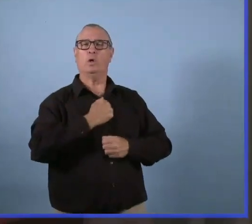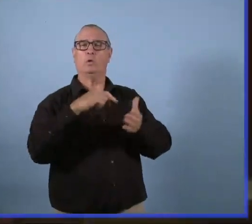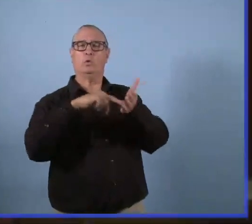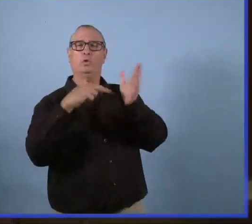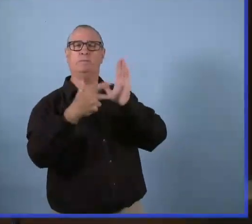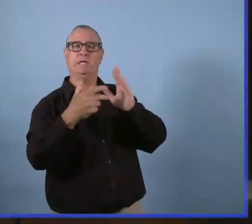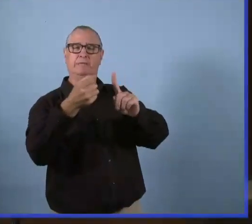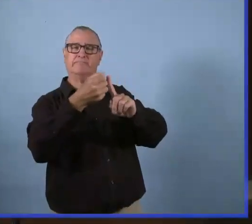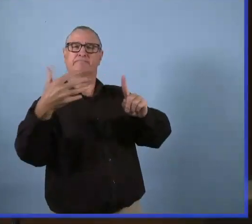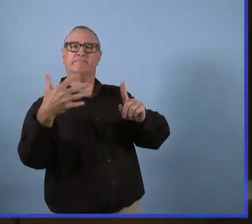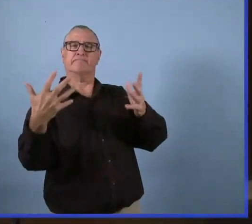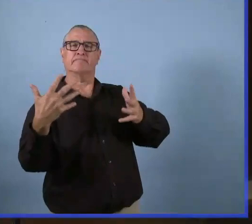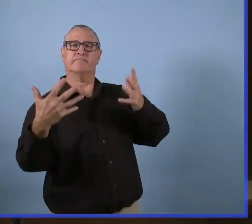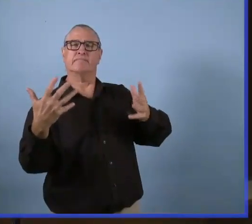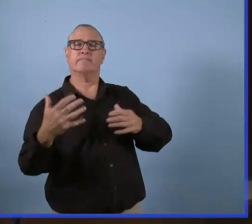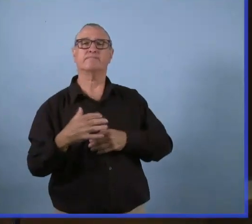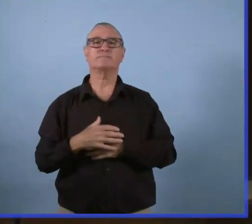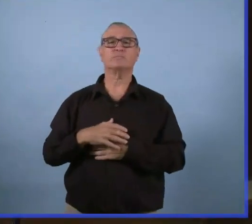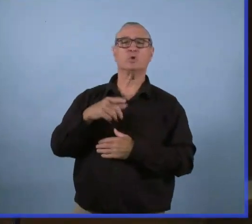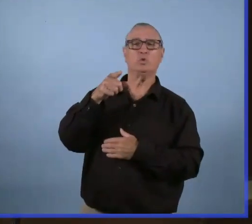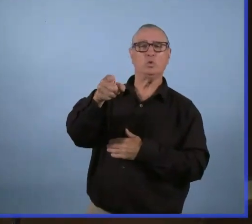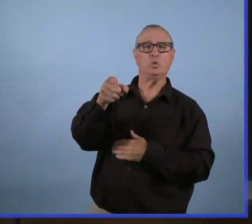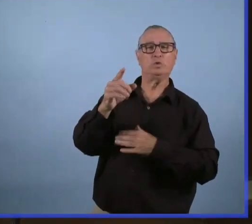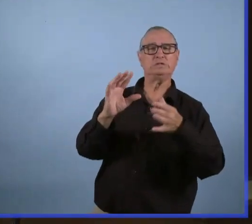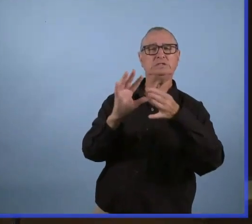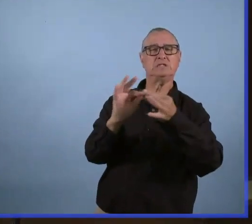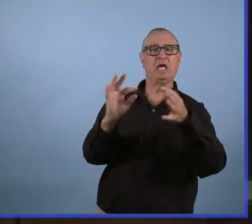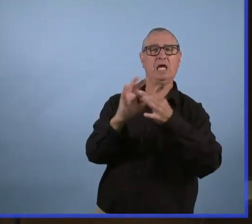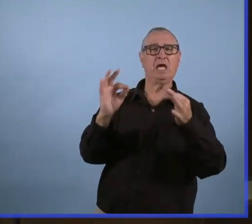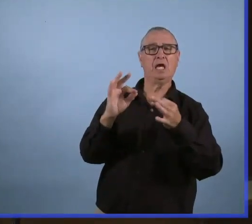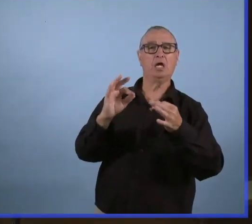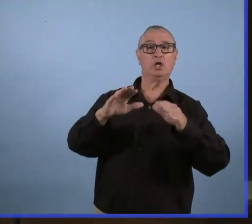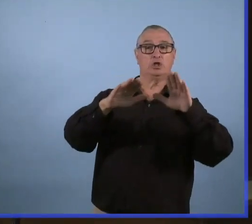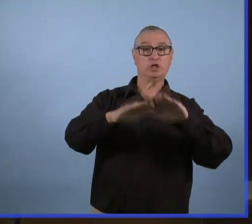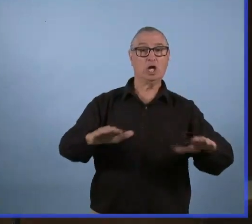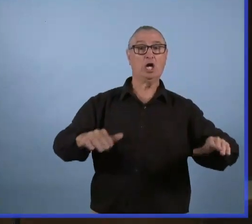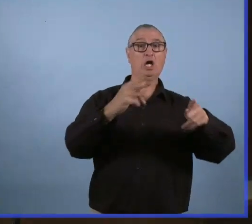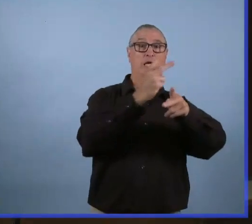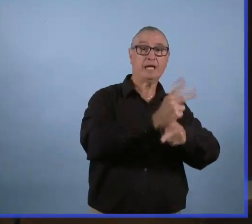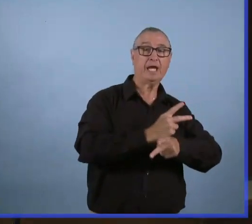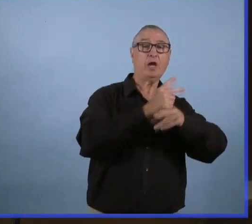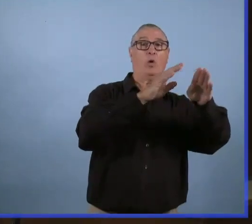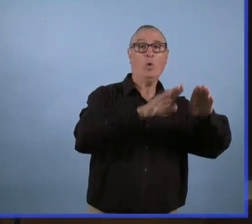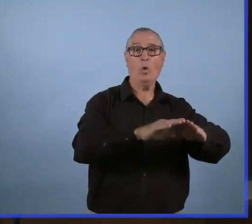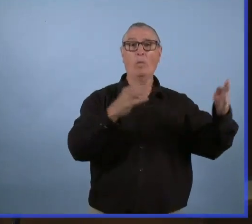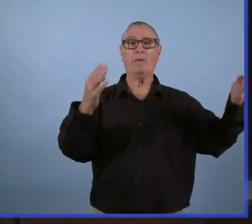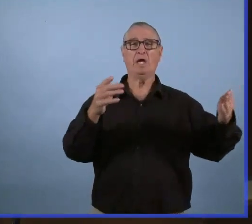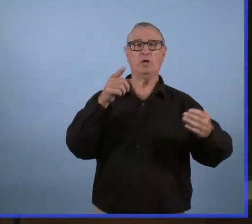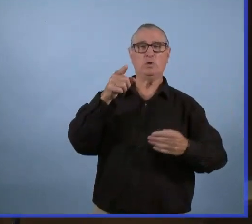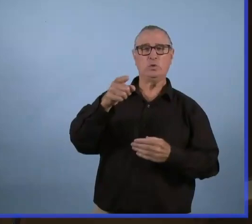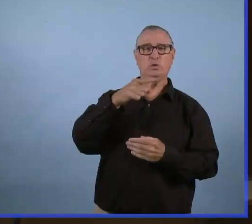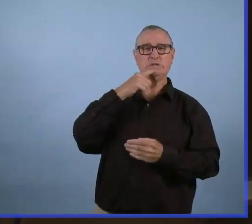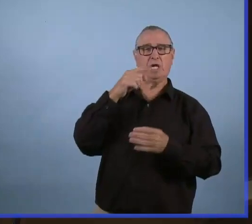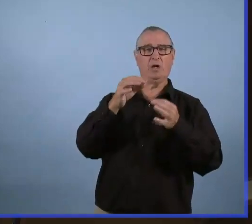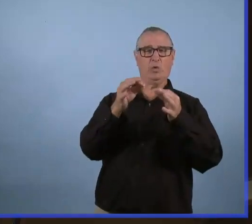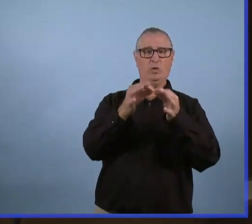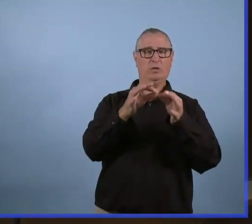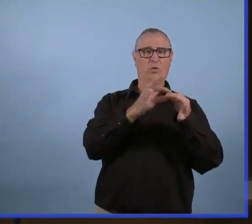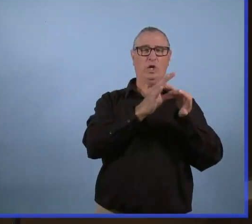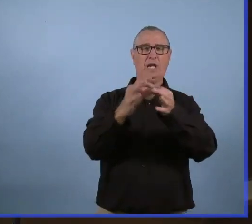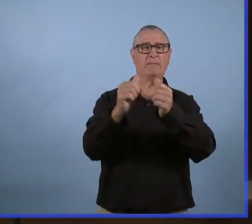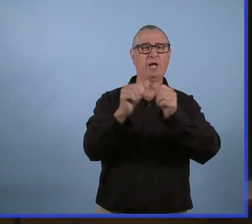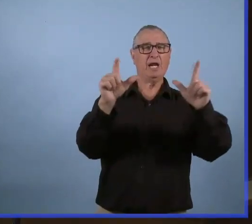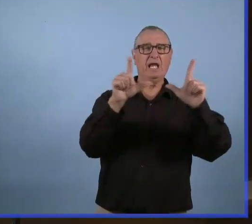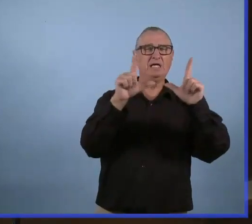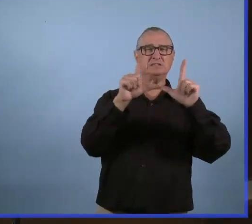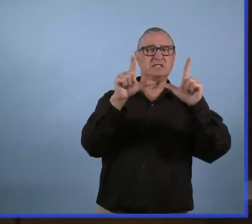Pardon, est-ce que vous pourriez élaborer votre question ? Oui, quand vous avez parlé des réouvertures de garderies, vous avez